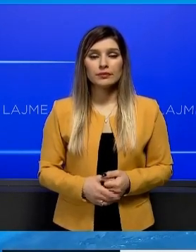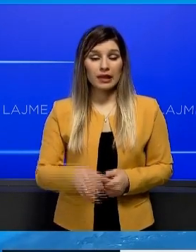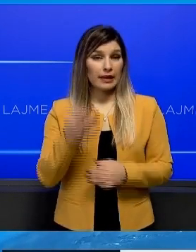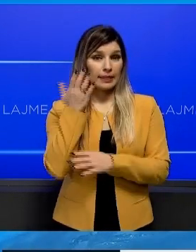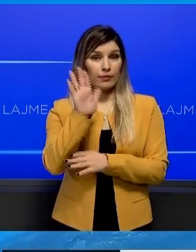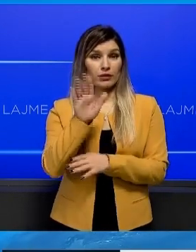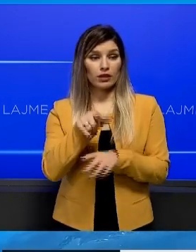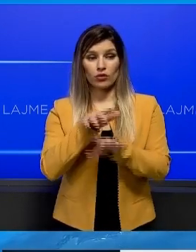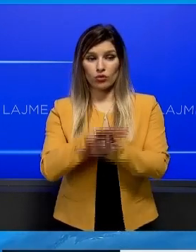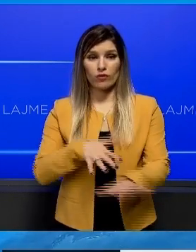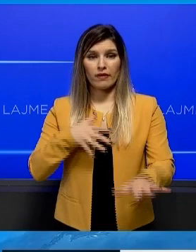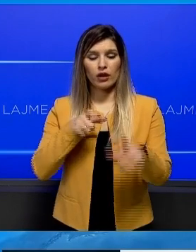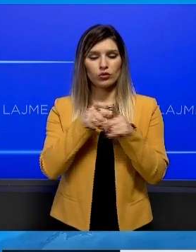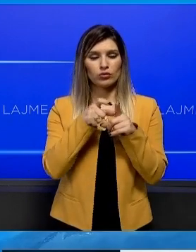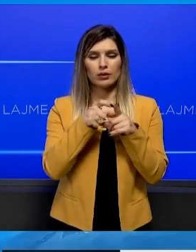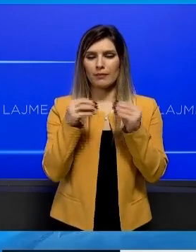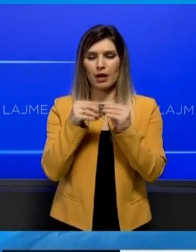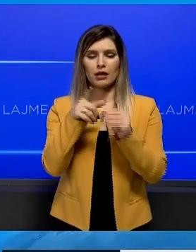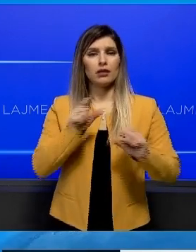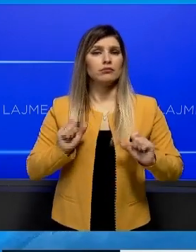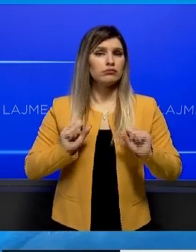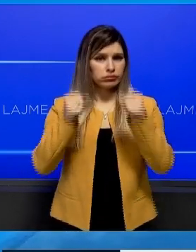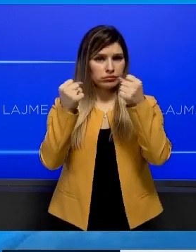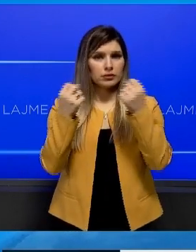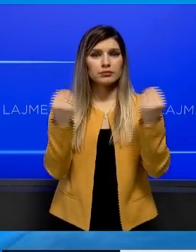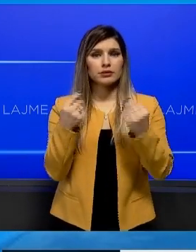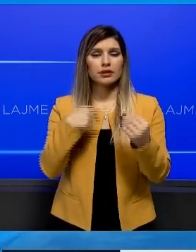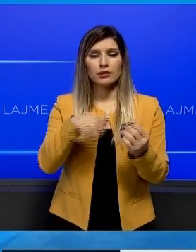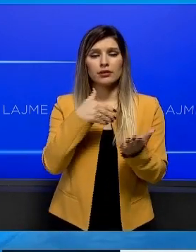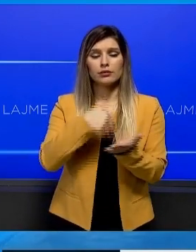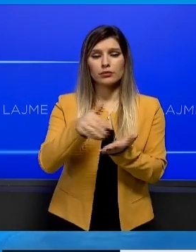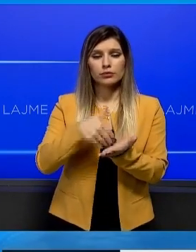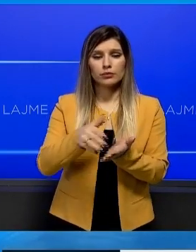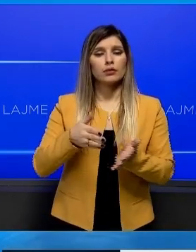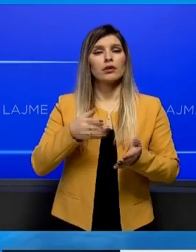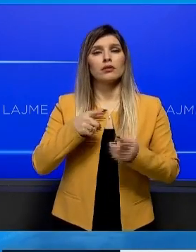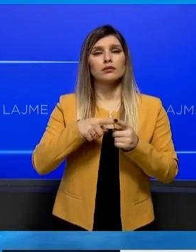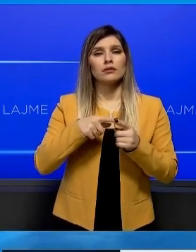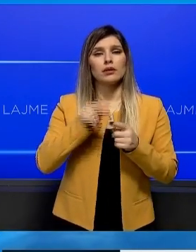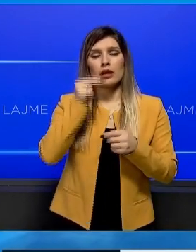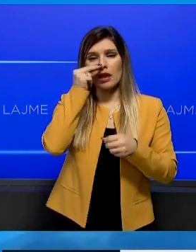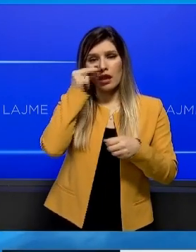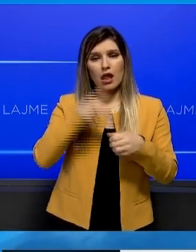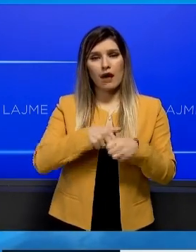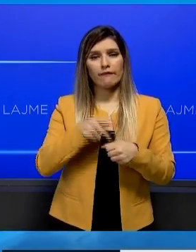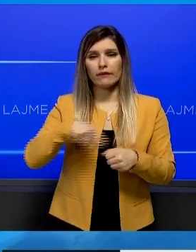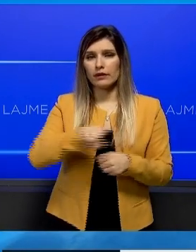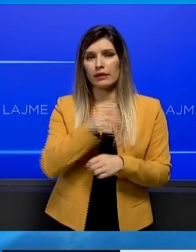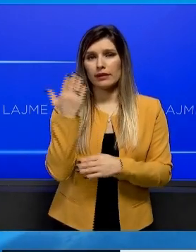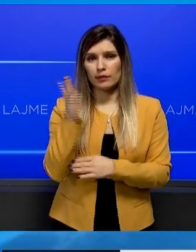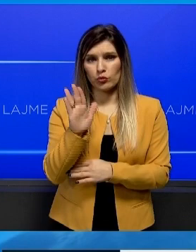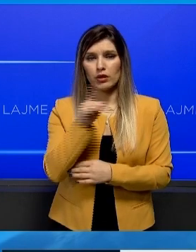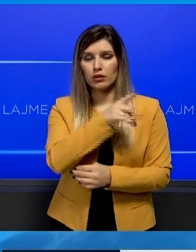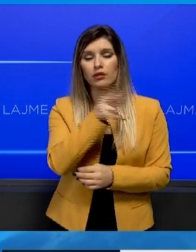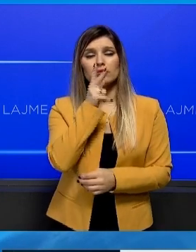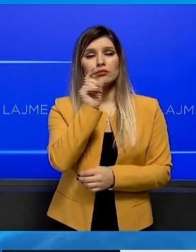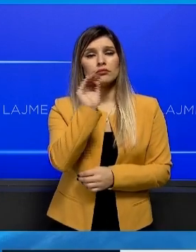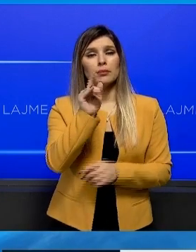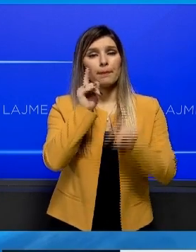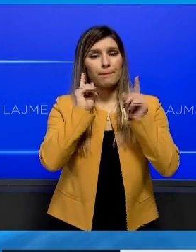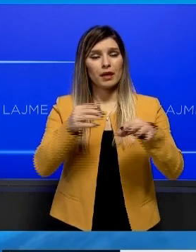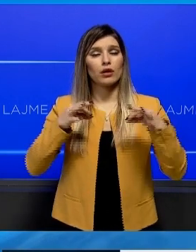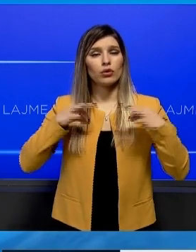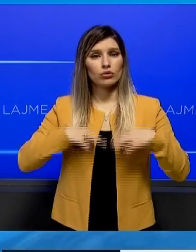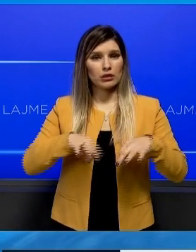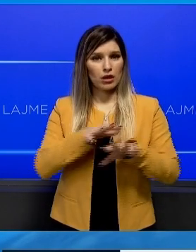Deputetja e kuvendi Duda Balje ka reaguar pas publikimi të shpenzimeve të derivateve për deputetet. Ajo i ka kërkuar Krye Parlamentarit